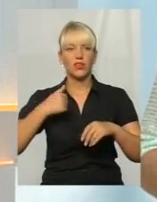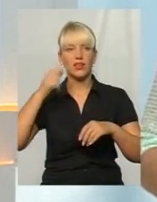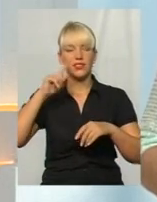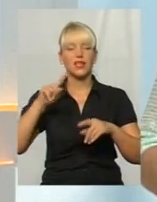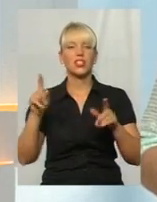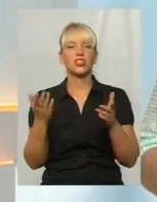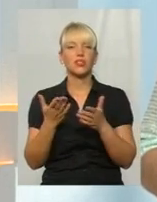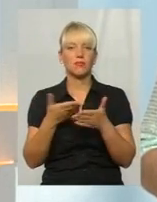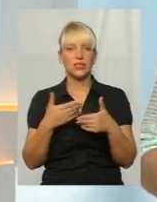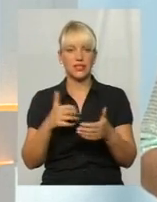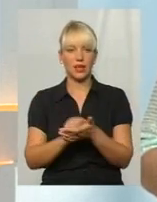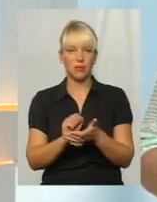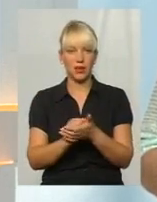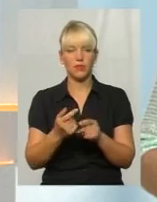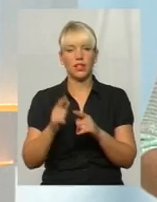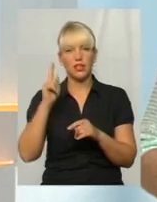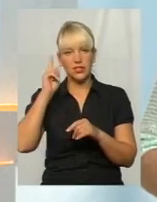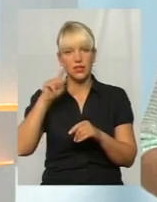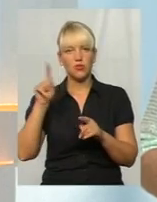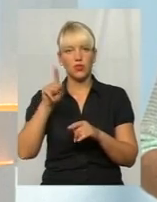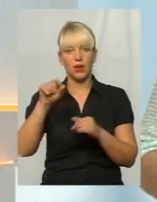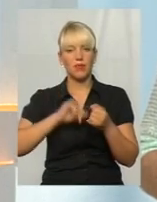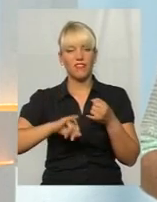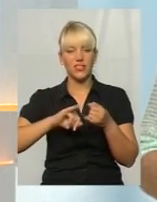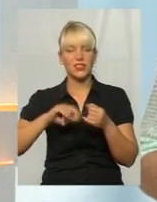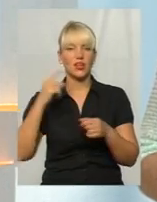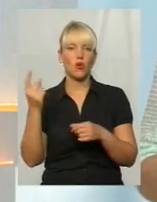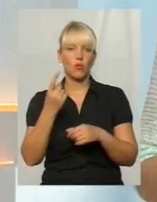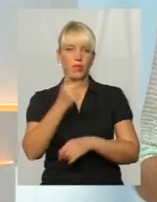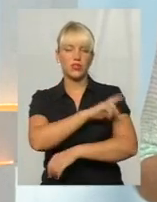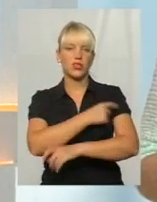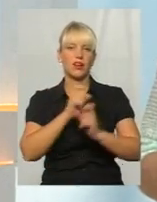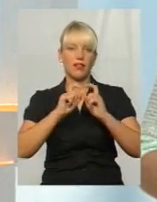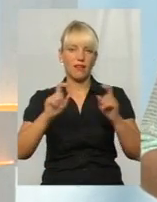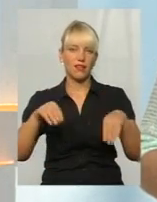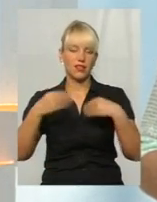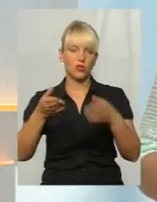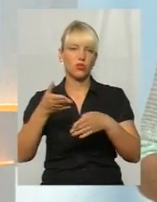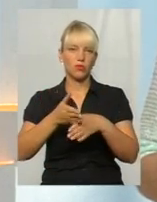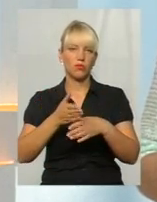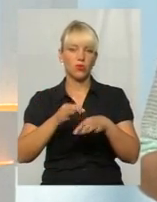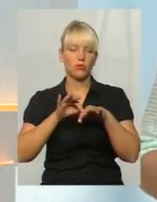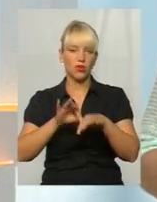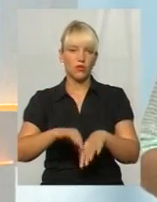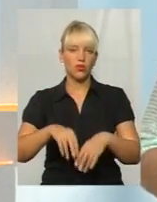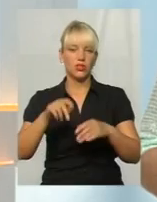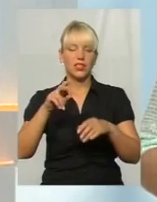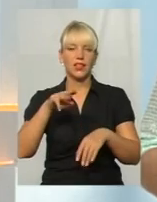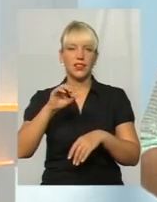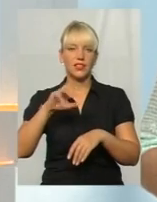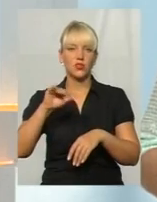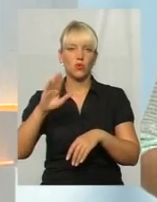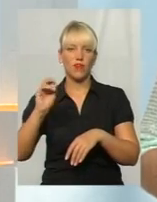займаємось. Ну, я думаю, що там і в інфекційній обласній лікарні надають допомогу, і проводять тестування, і звертатися,